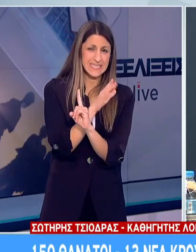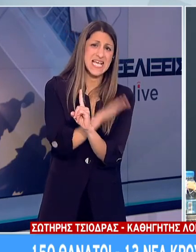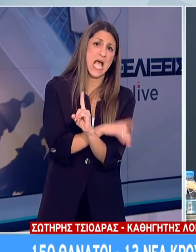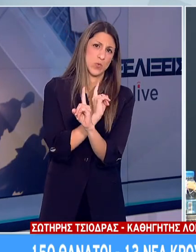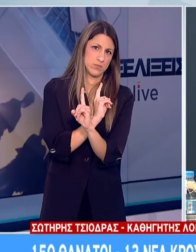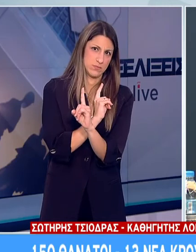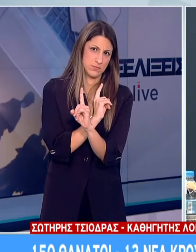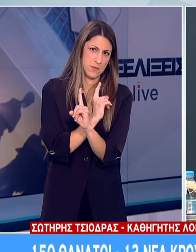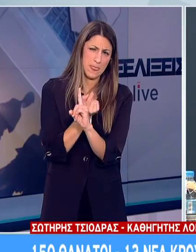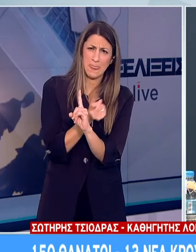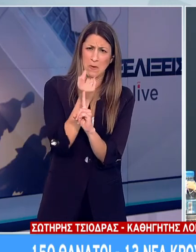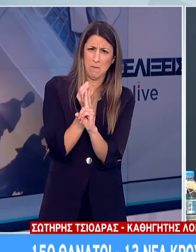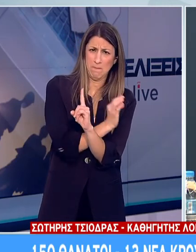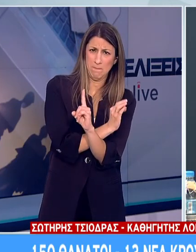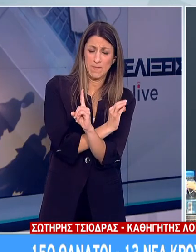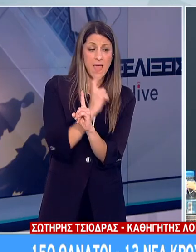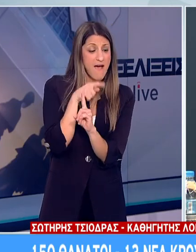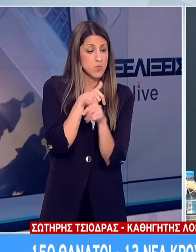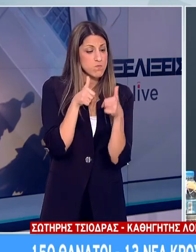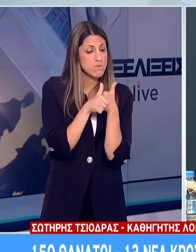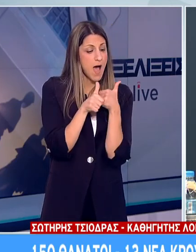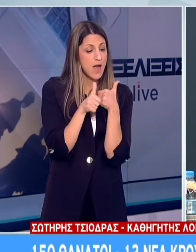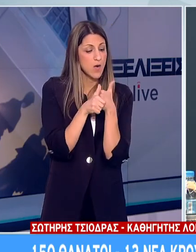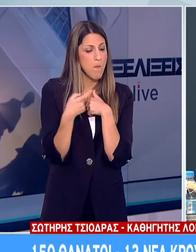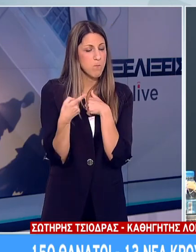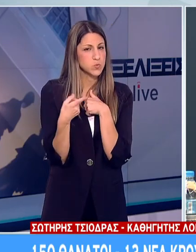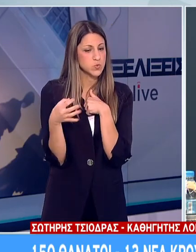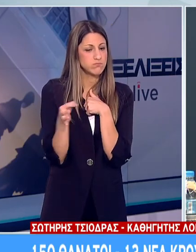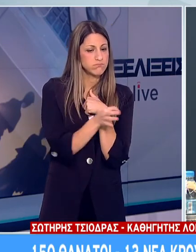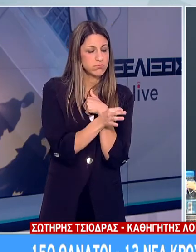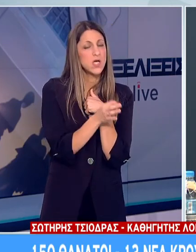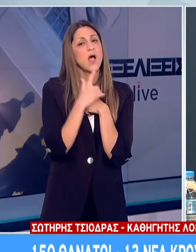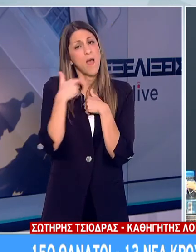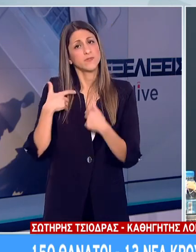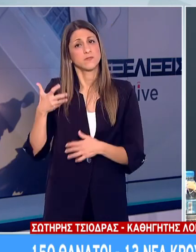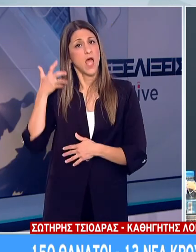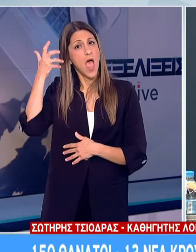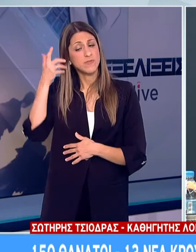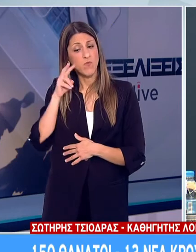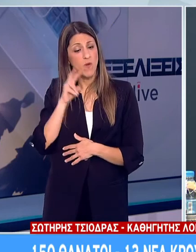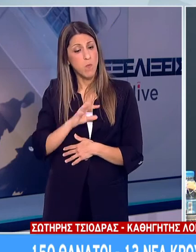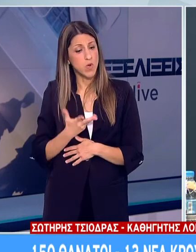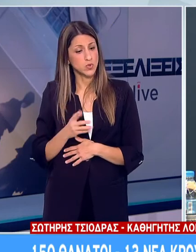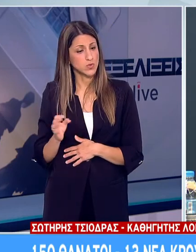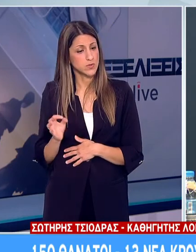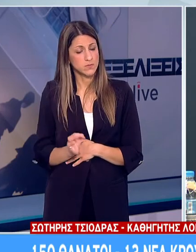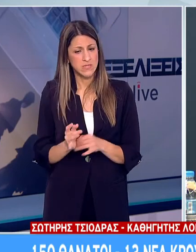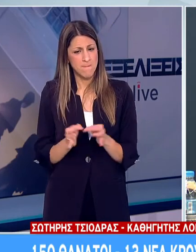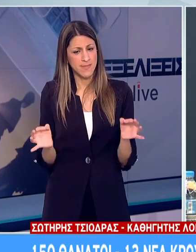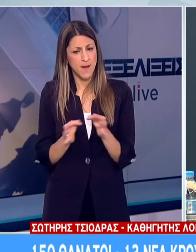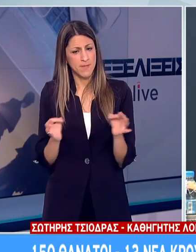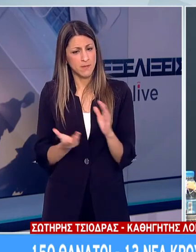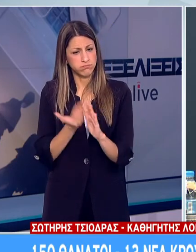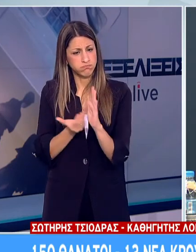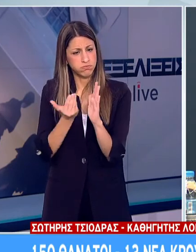και αυτό παρακολουθούμε εμείς σαν επιστήμονες εισηγούμαστε ξέρετε την εφαρμογή κάποιων περιοριστικών